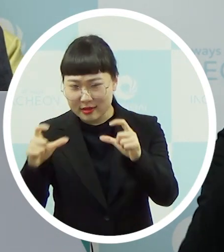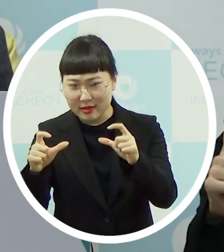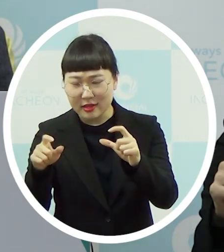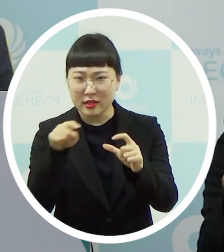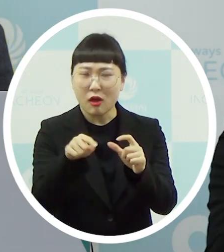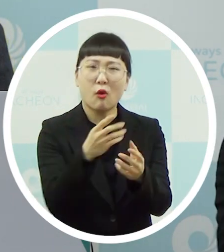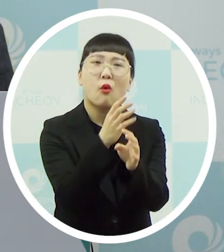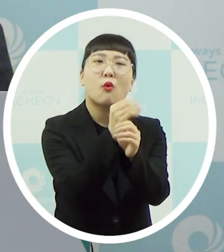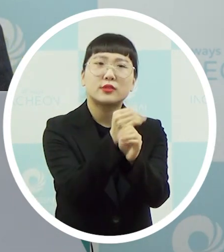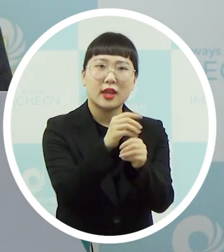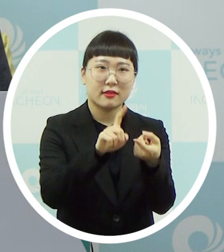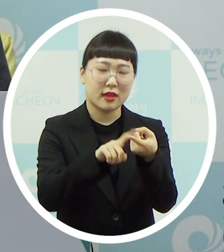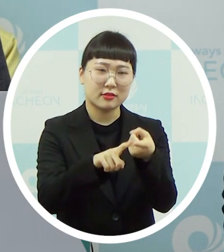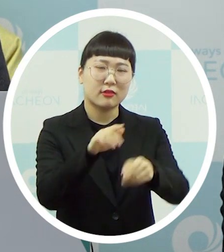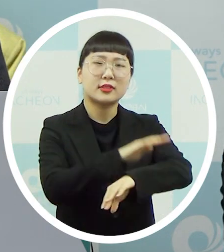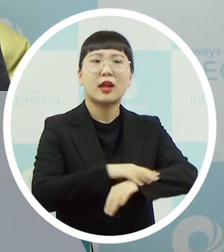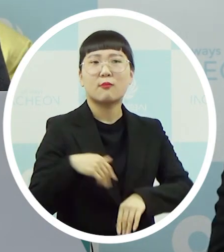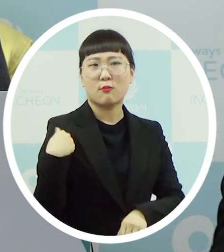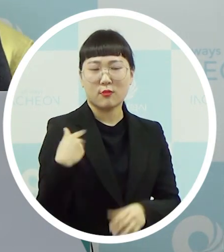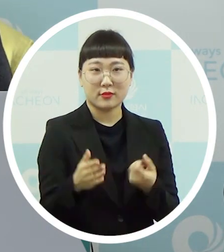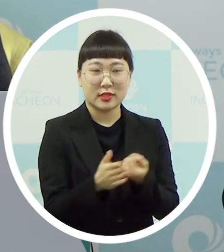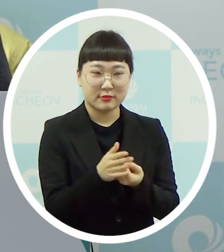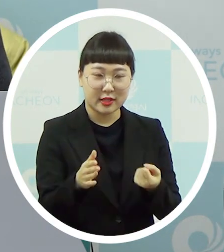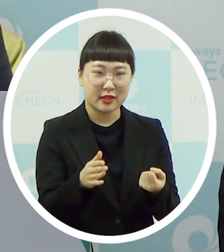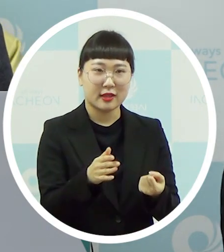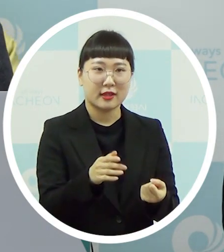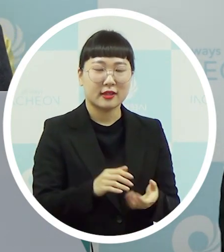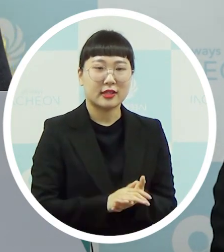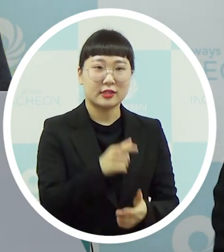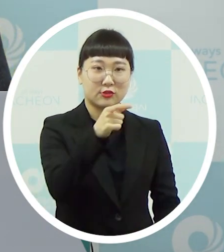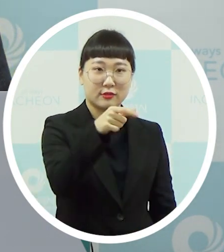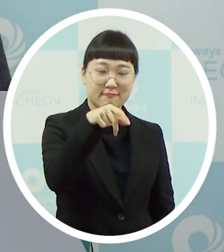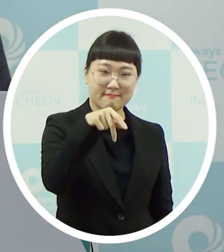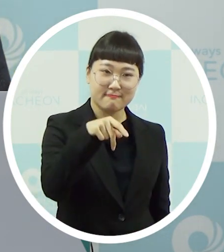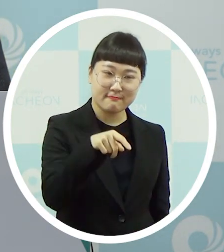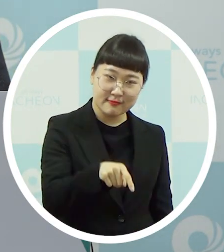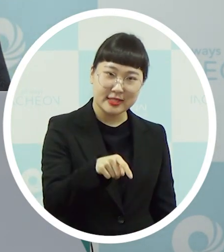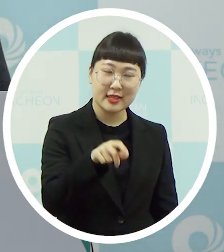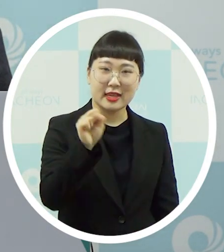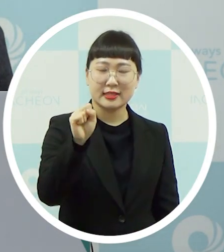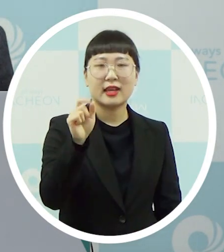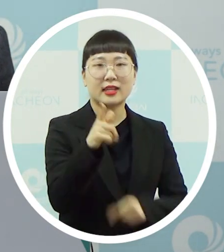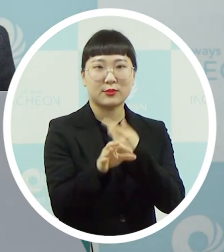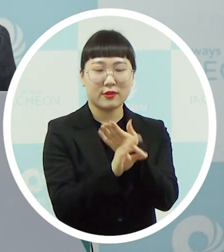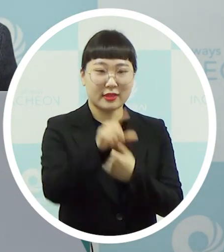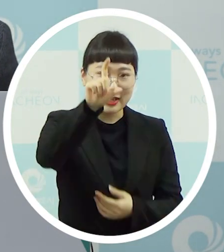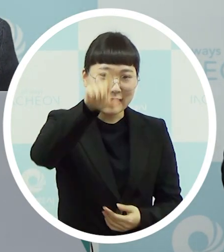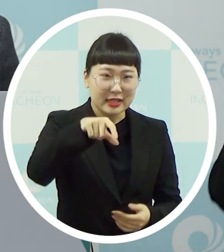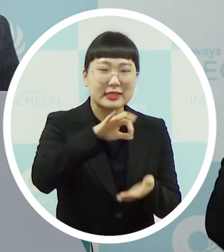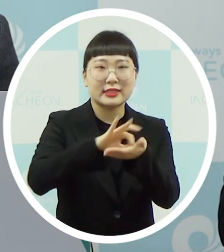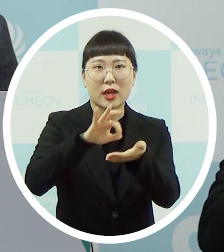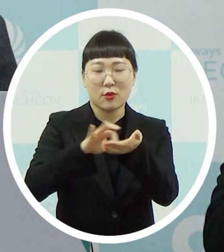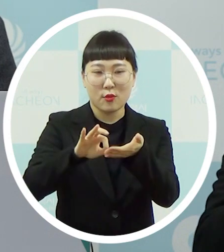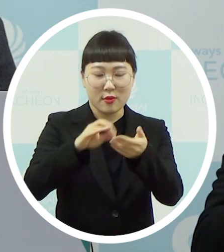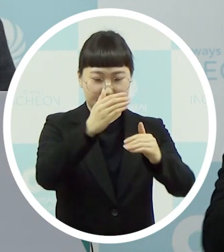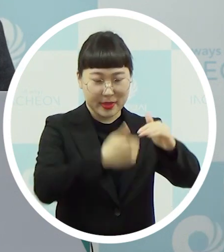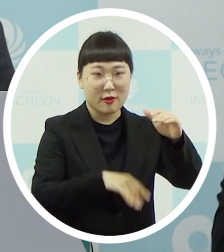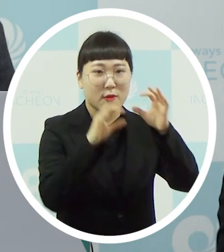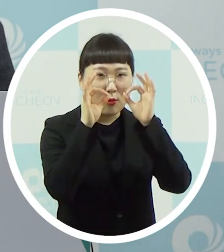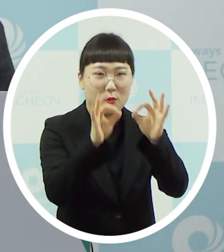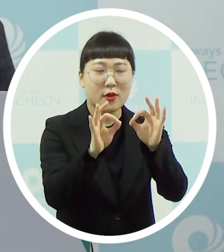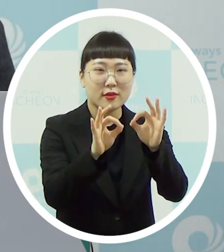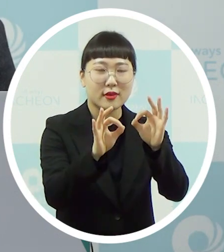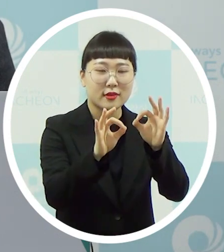어떤 이벤트가 있었는지를 사실은 GPS나 아니면 카드 결제 내역 이런 것들을 확인을 해야 되는데 그런